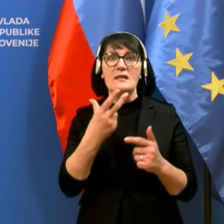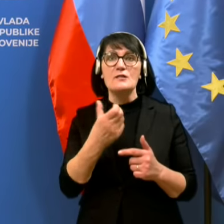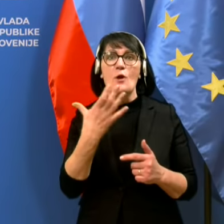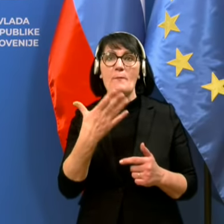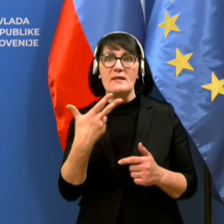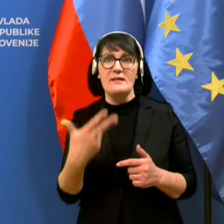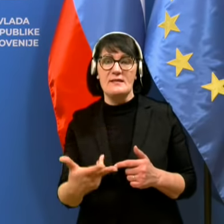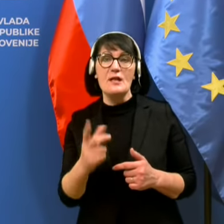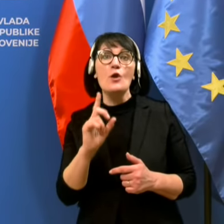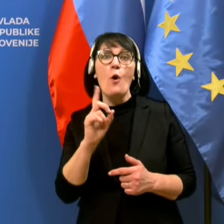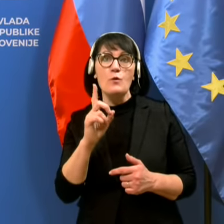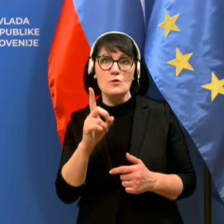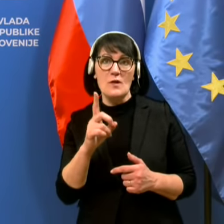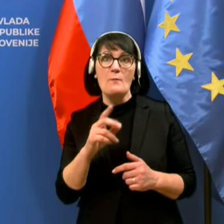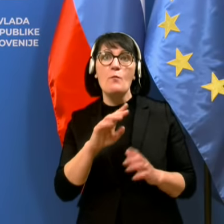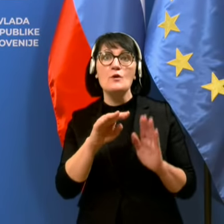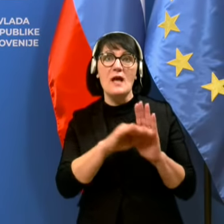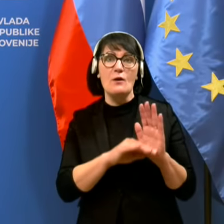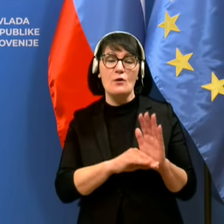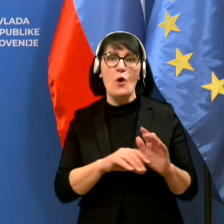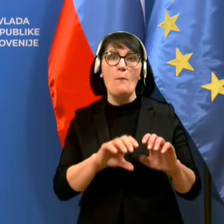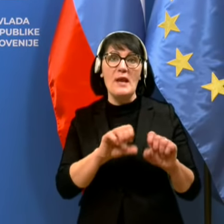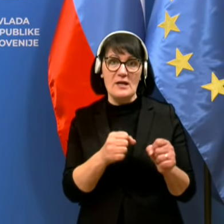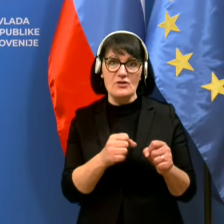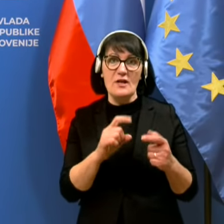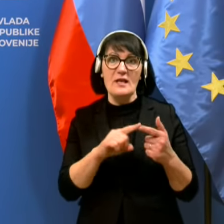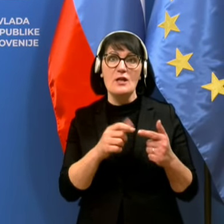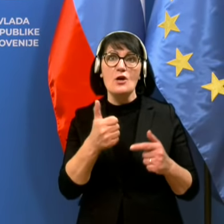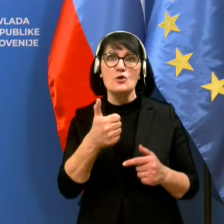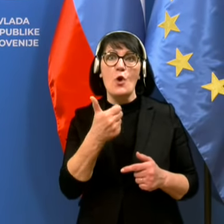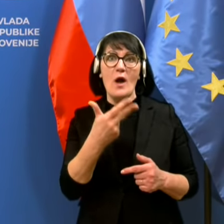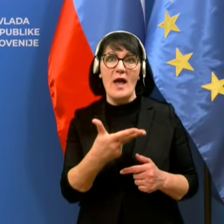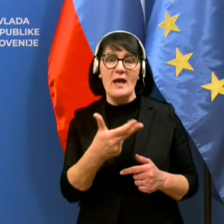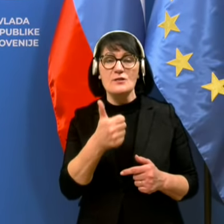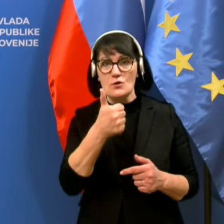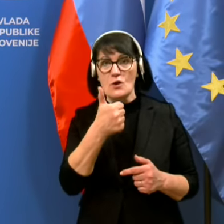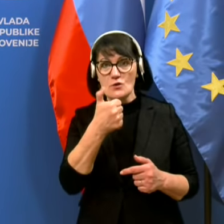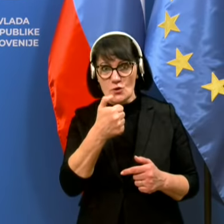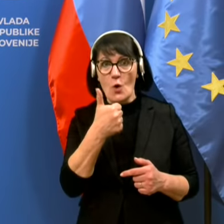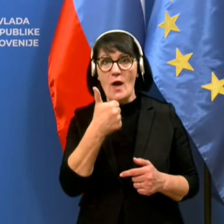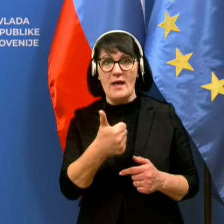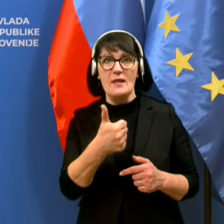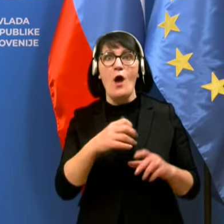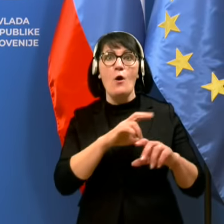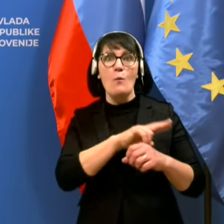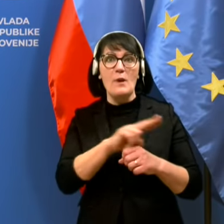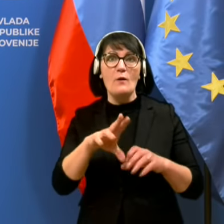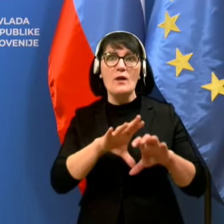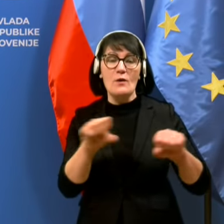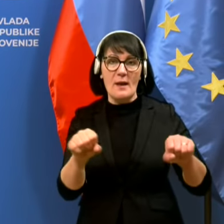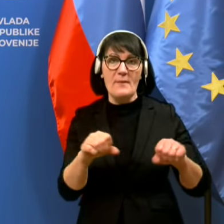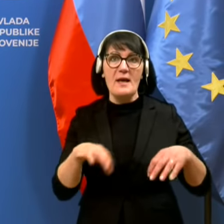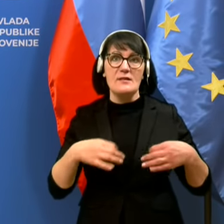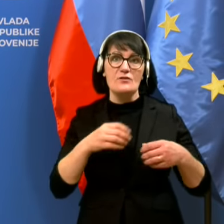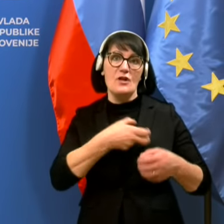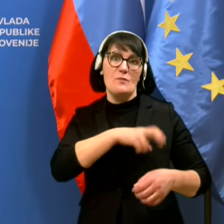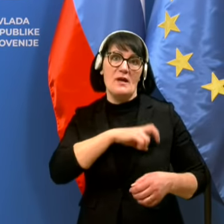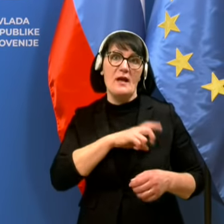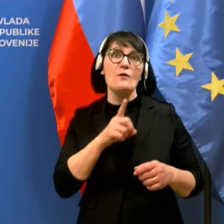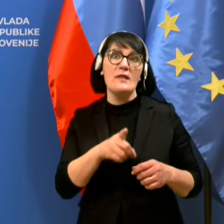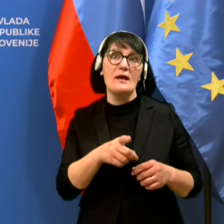opozoril po zakonu o prekrških in 101 upravni ukrep. Zdravstveni inšpektorat je od tega opravil